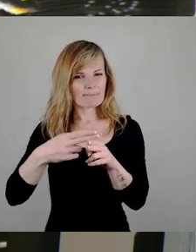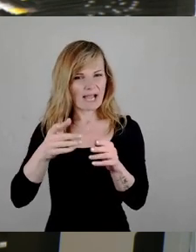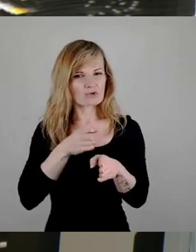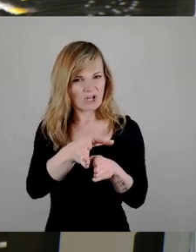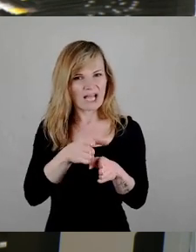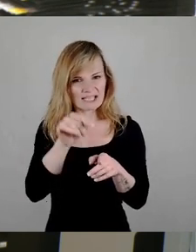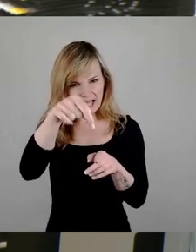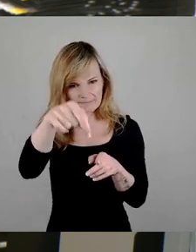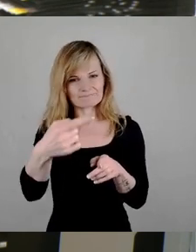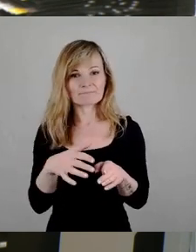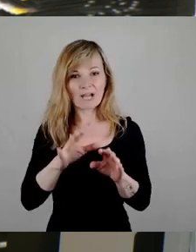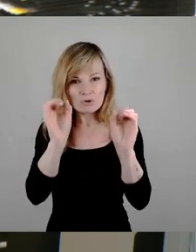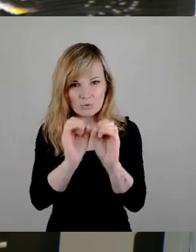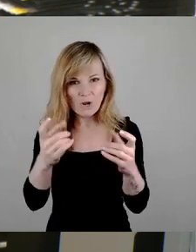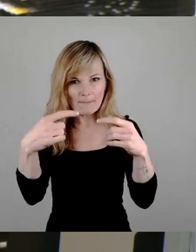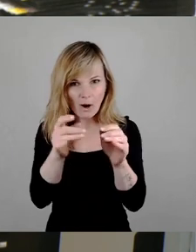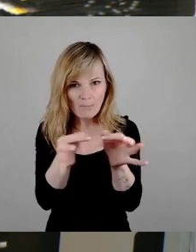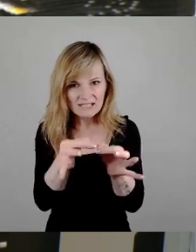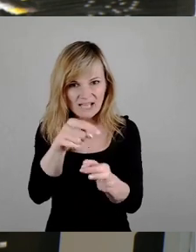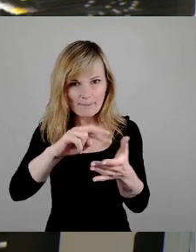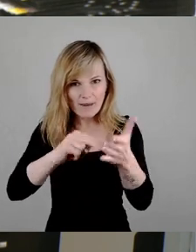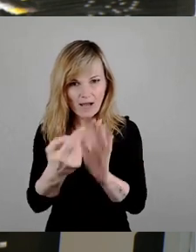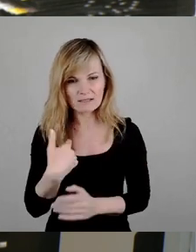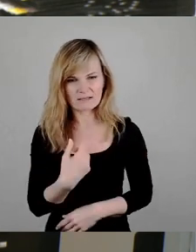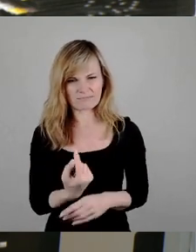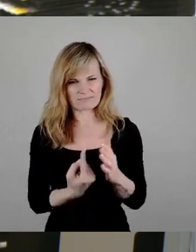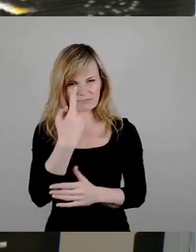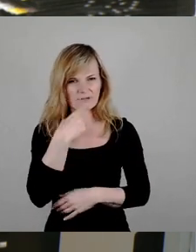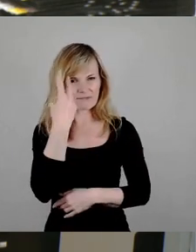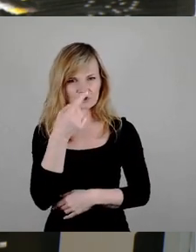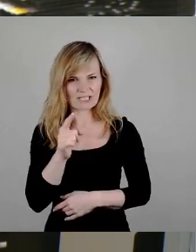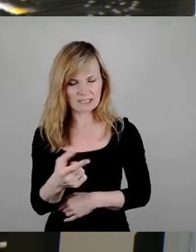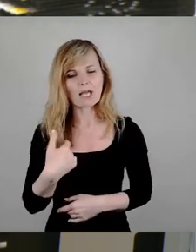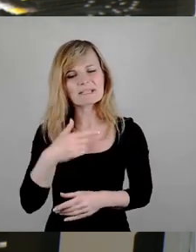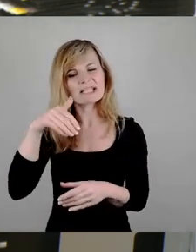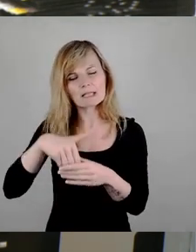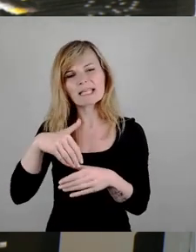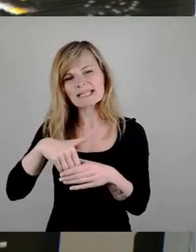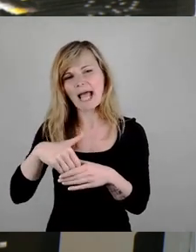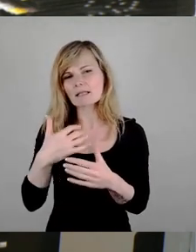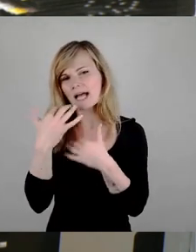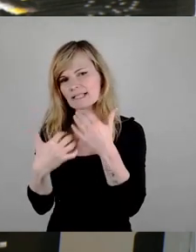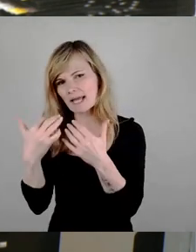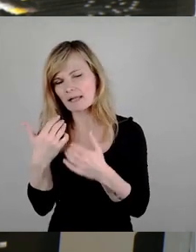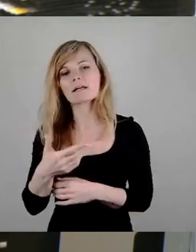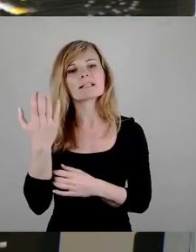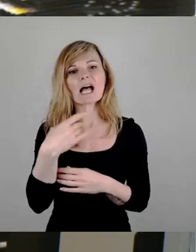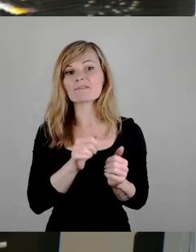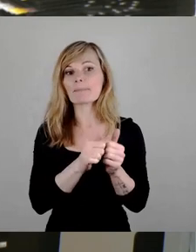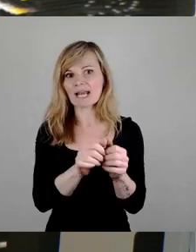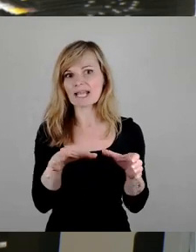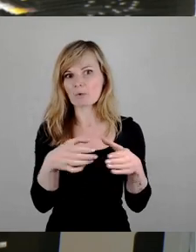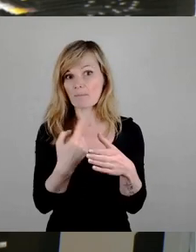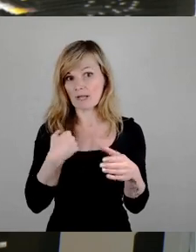Ich kann mir das nicht erklären und ich möchte auch da ein bisschen aus dem Nähkästchen plaudern. Ich war ja, durfte ja Mitglied der Begleitgruppe sein. Ich